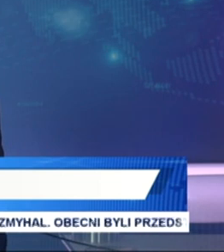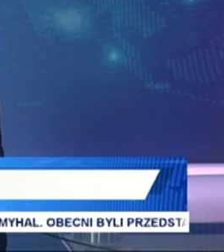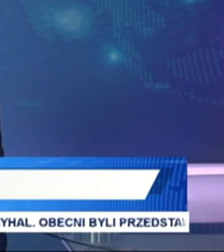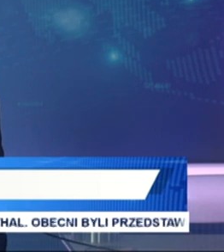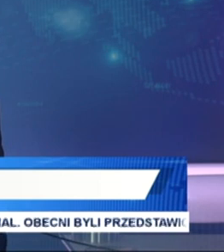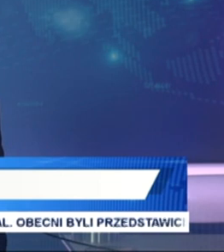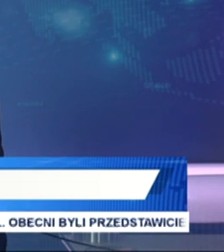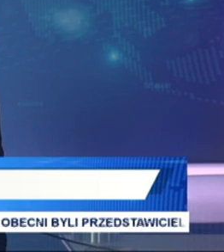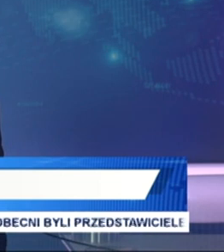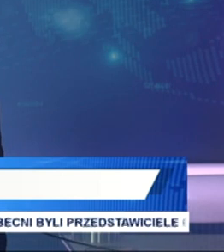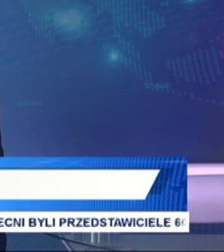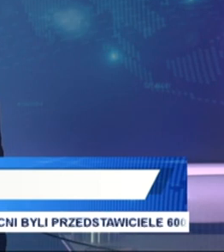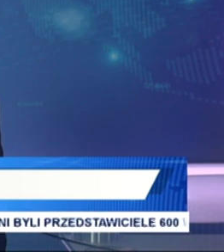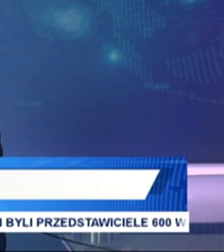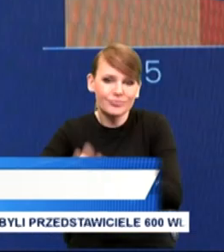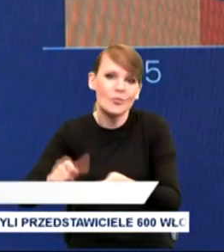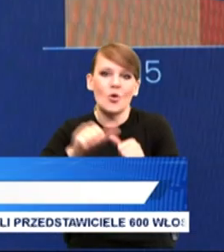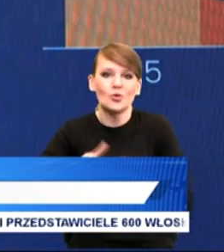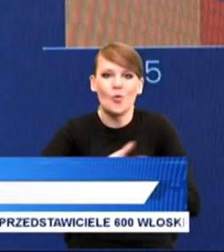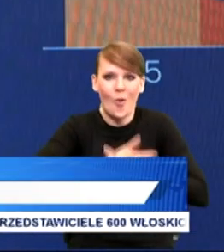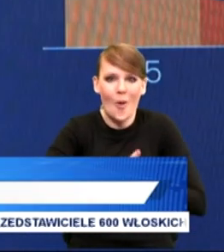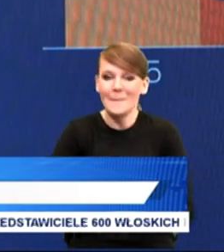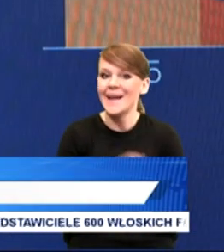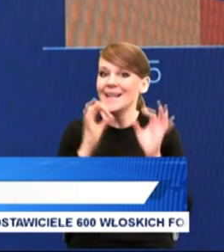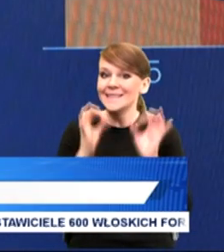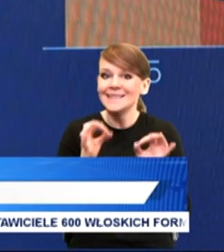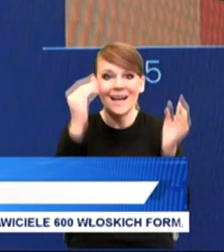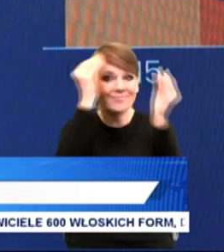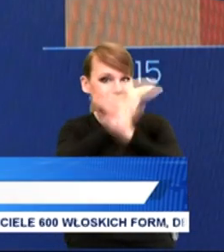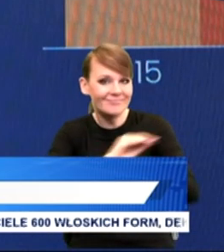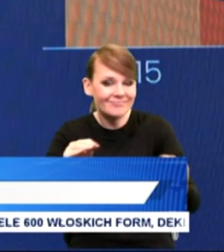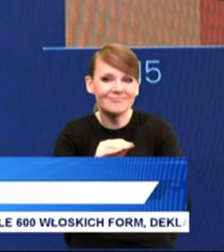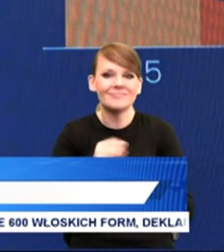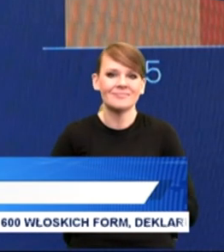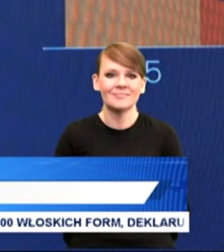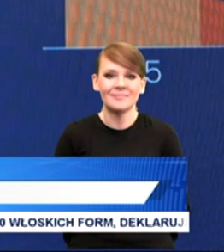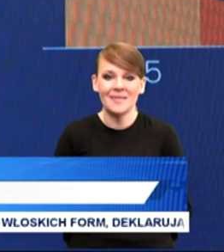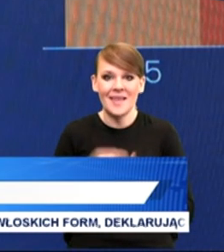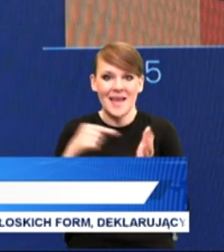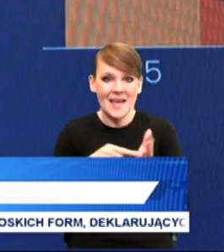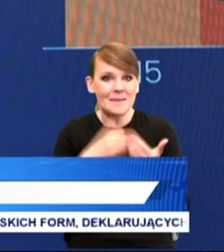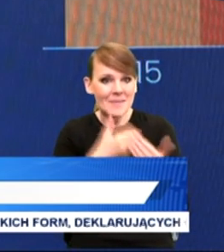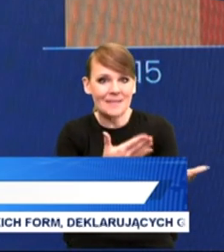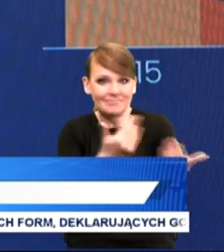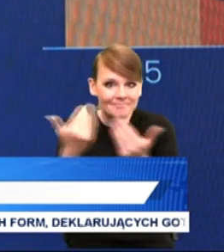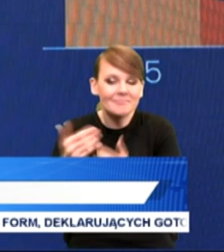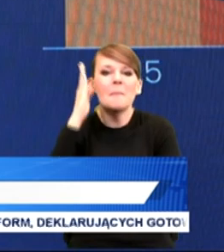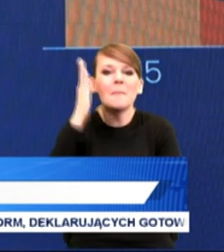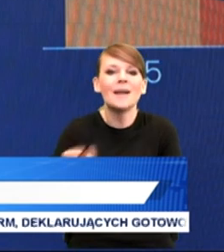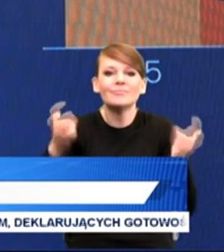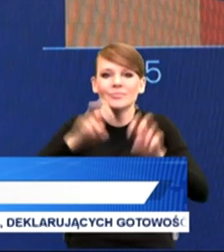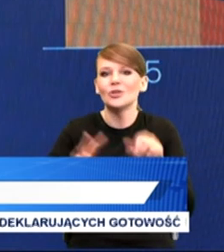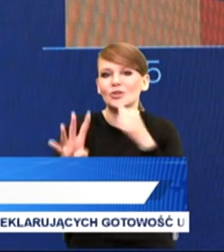żłobków na terenie całego kraju. Dzisiaj ogłaszamy blisko powstanie w wyniku tego naboru 90